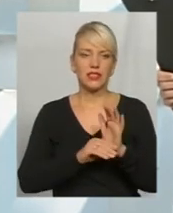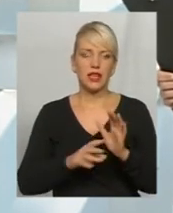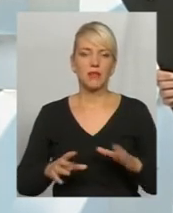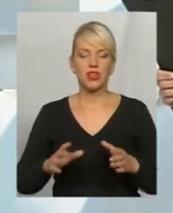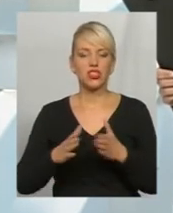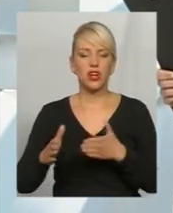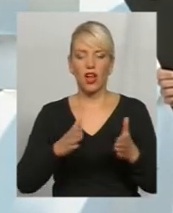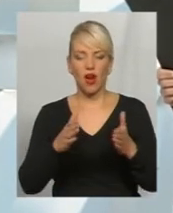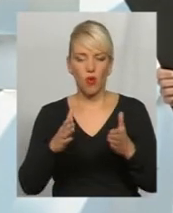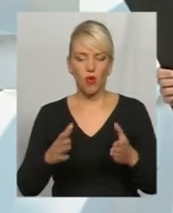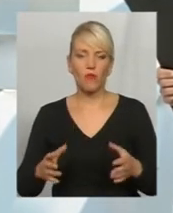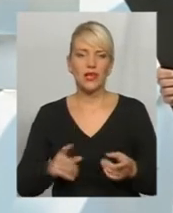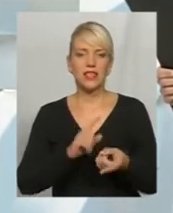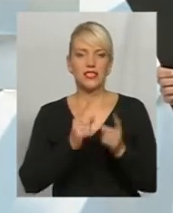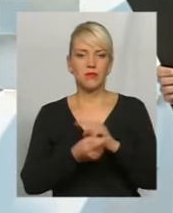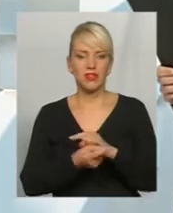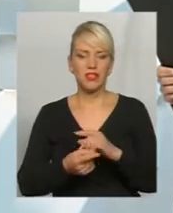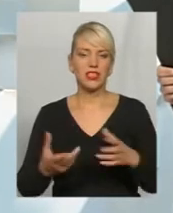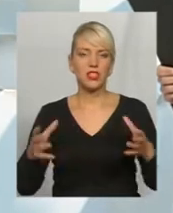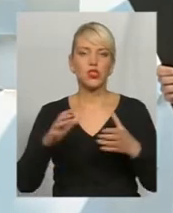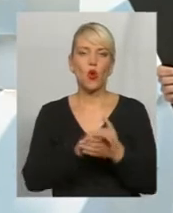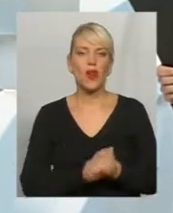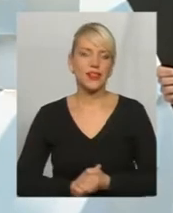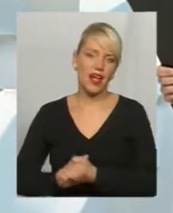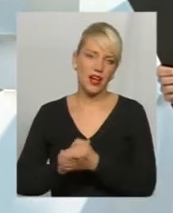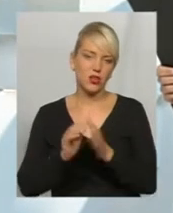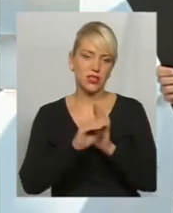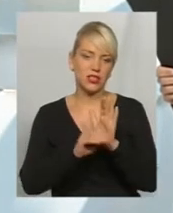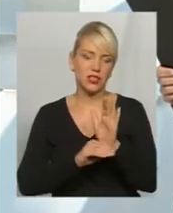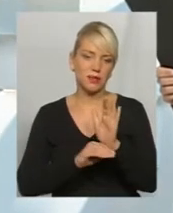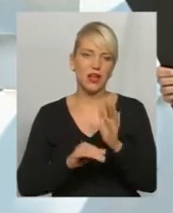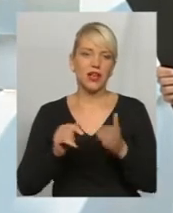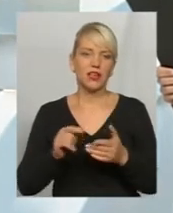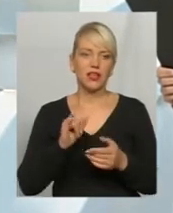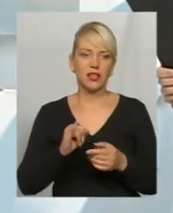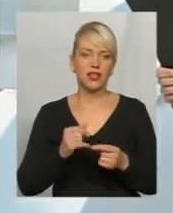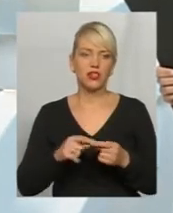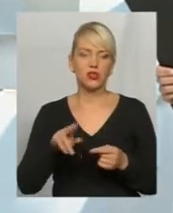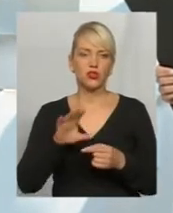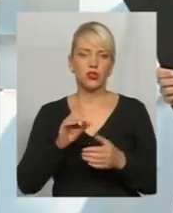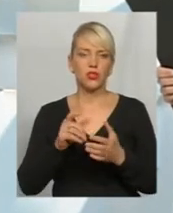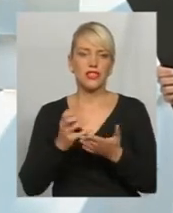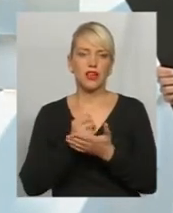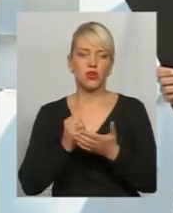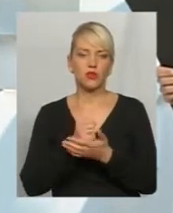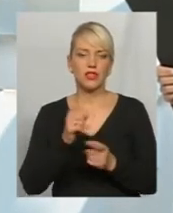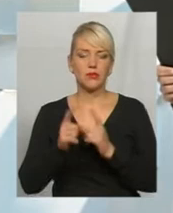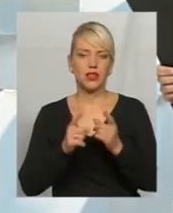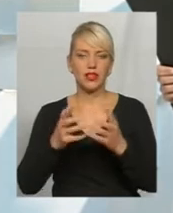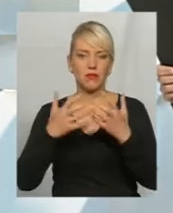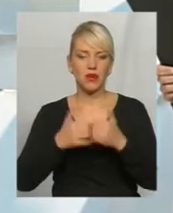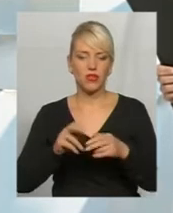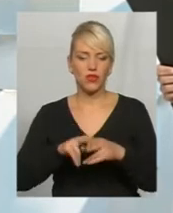для неї видатків, відновити диференціацію розмірів пенсій залежно від заробітку, змінити механізм